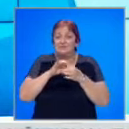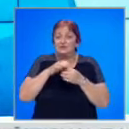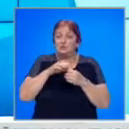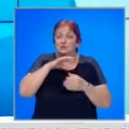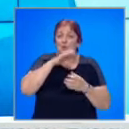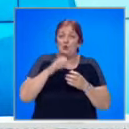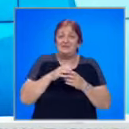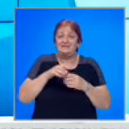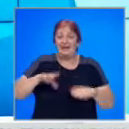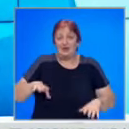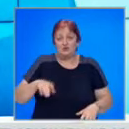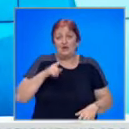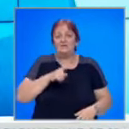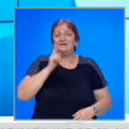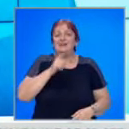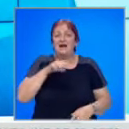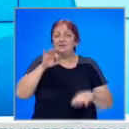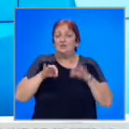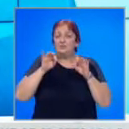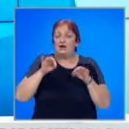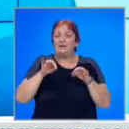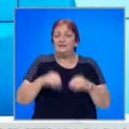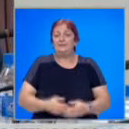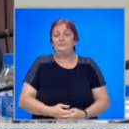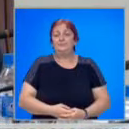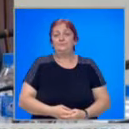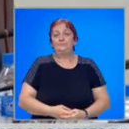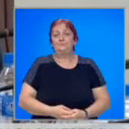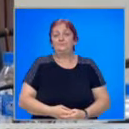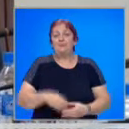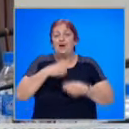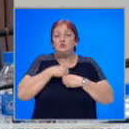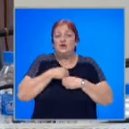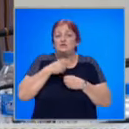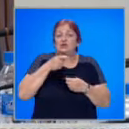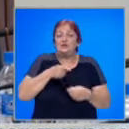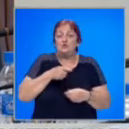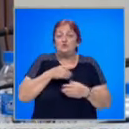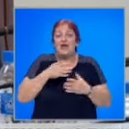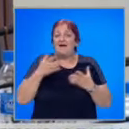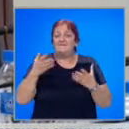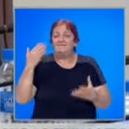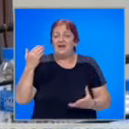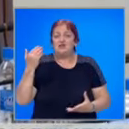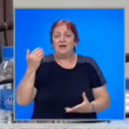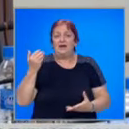връзка между политици и граждани, това се наказва от избирателите. Усещането, че вече